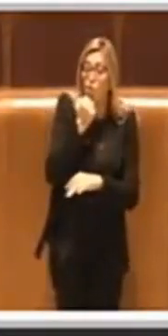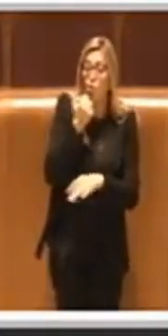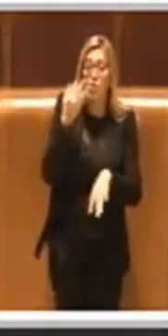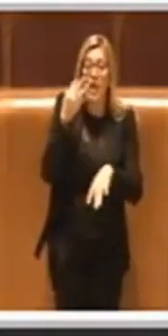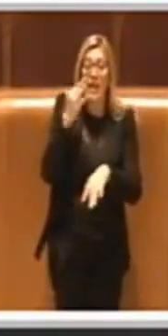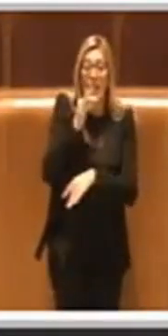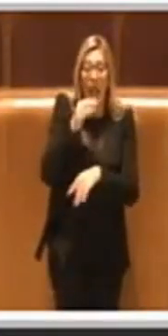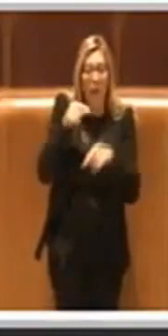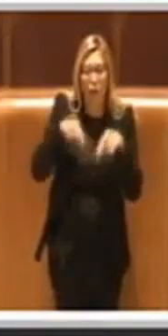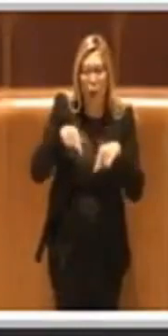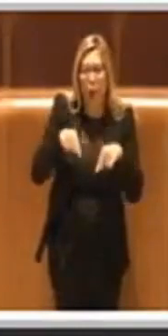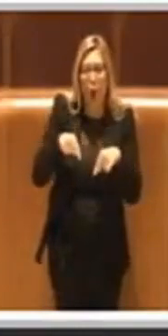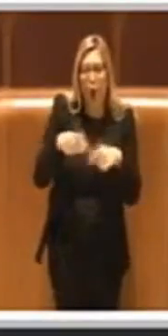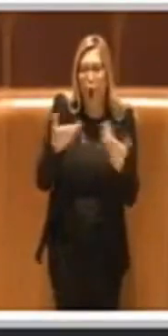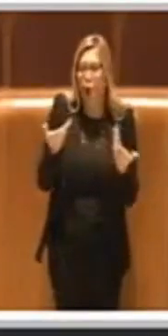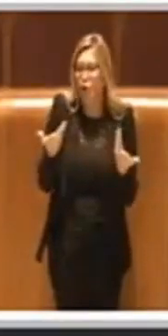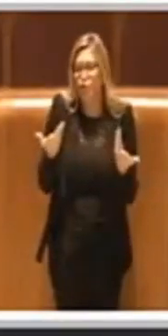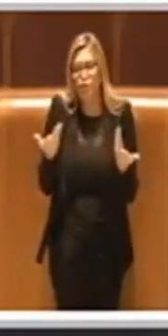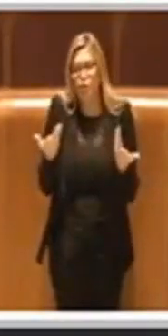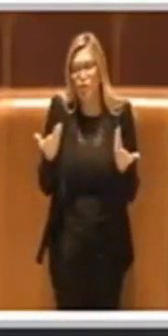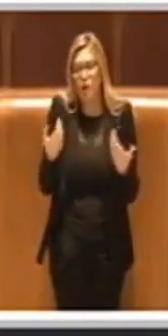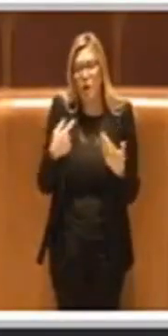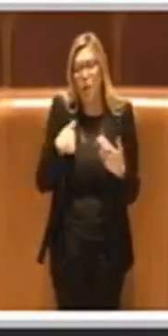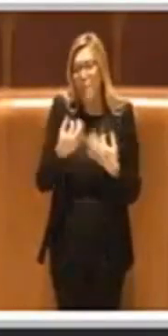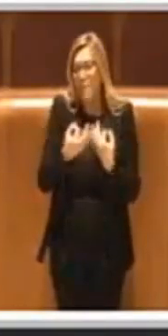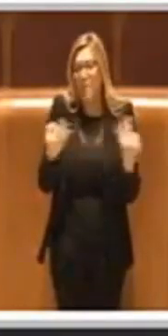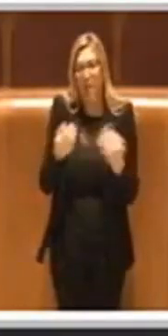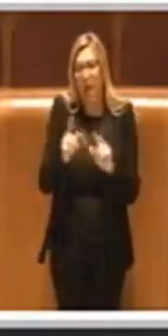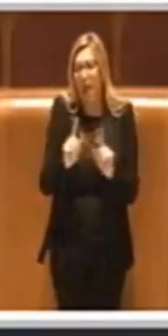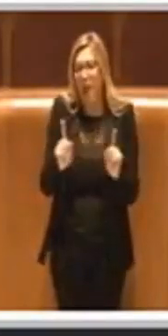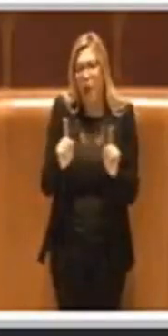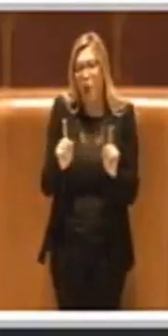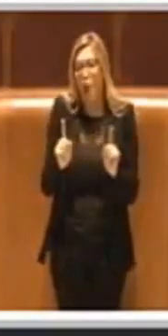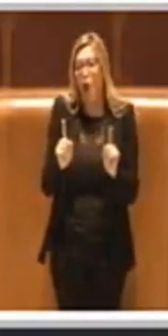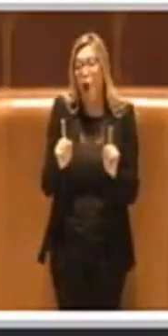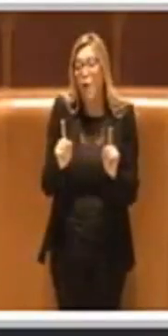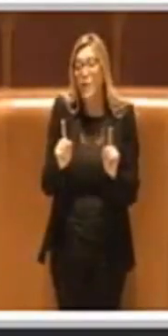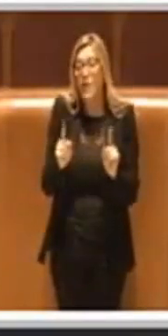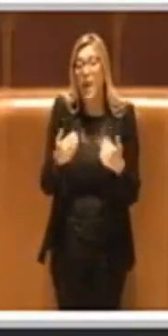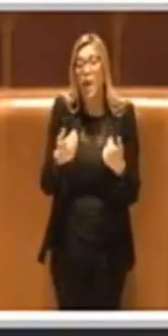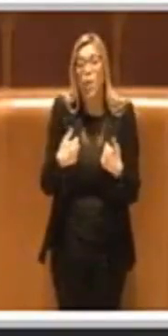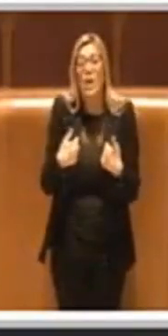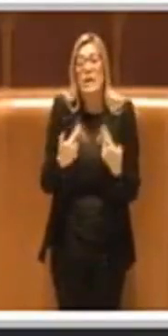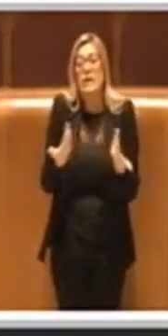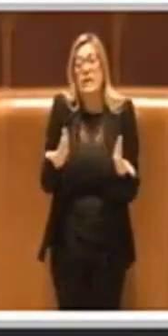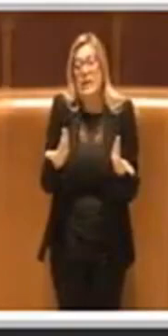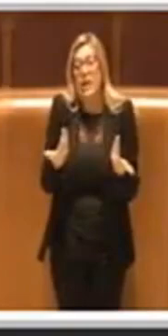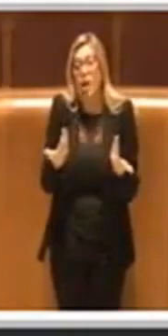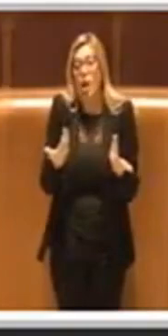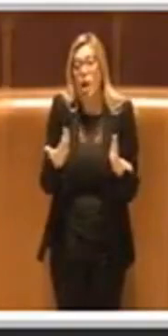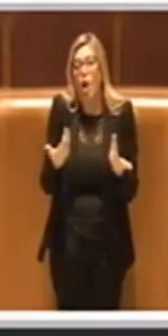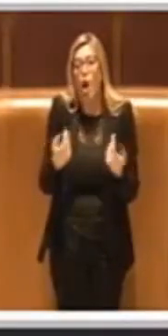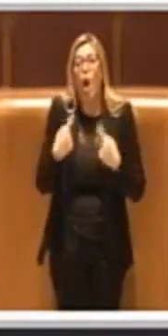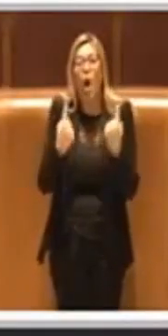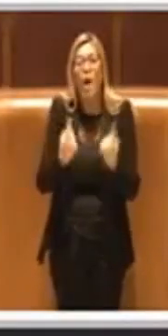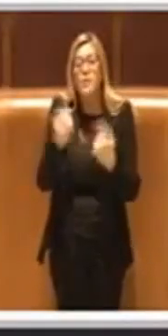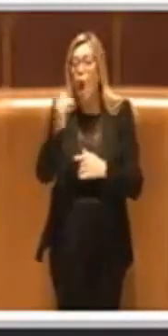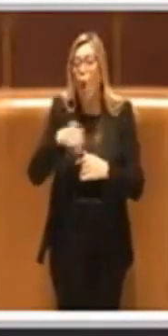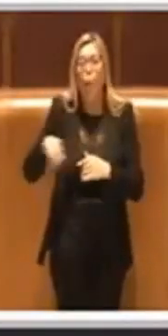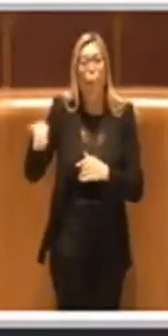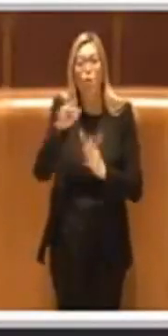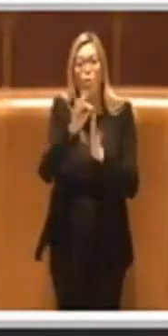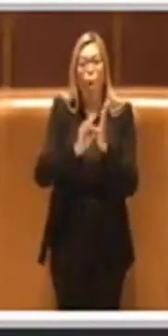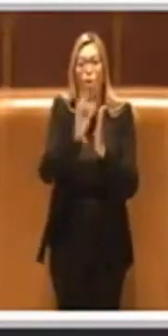oggi, non mi sento perfettamente bene e quindi ho preferito aspettare l'ultimo ordine del giorno per